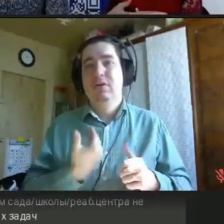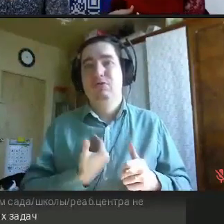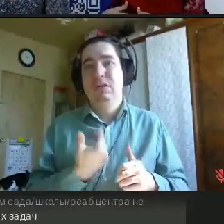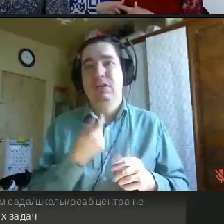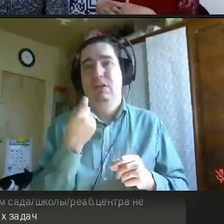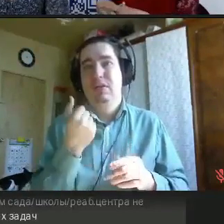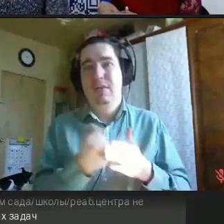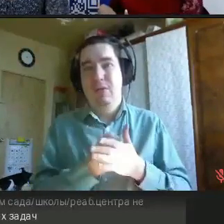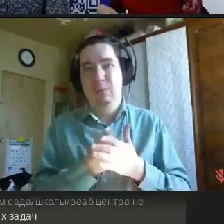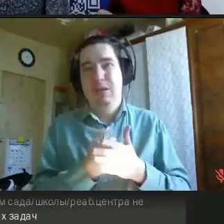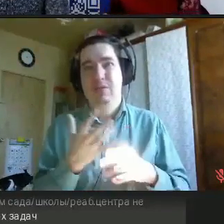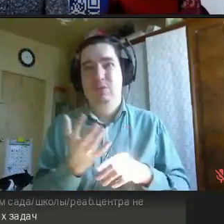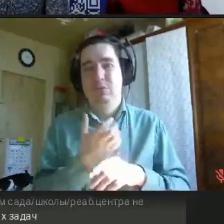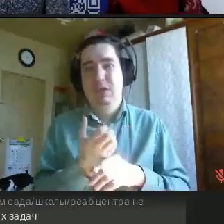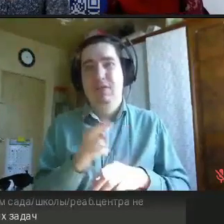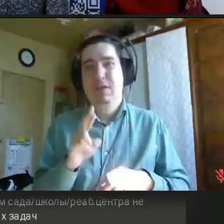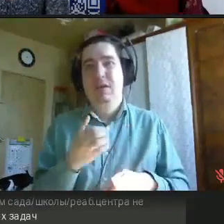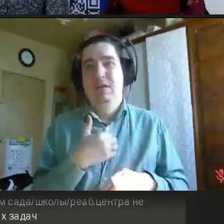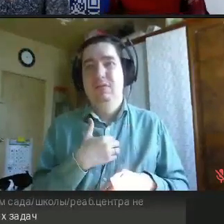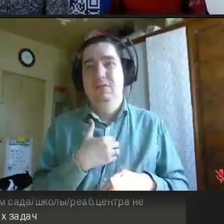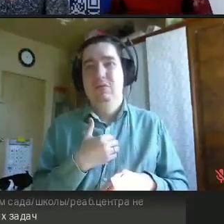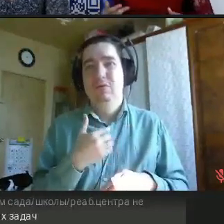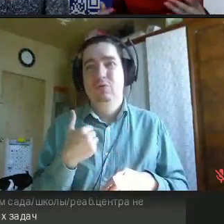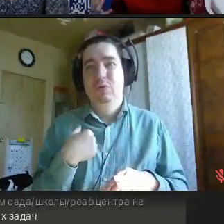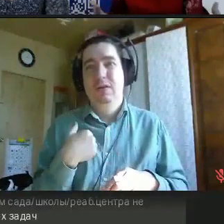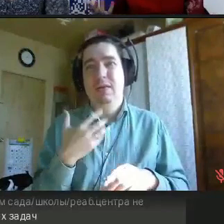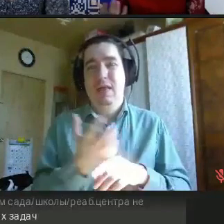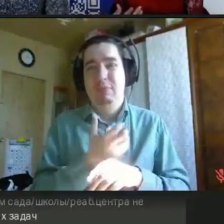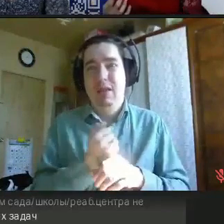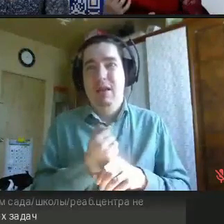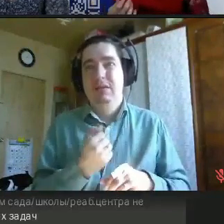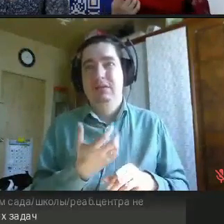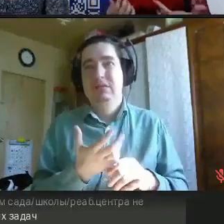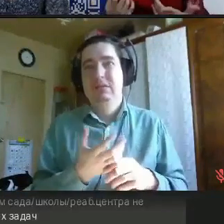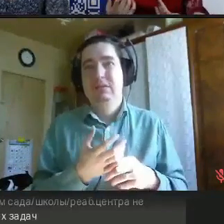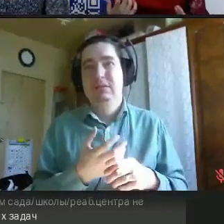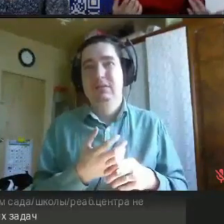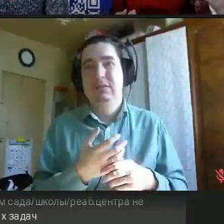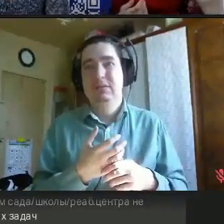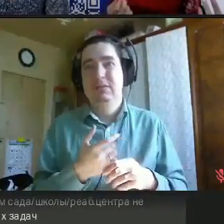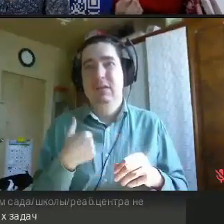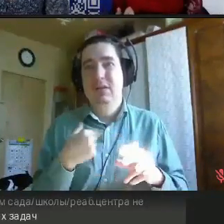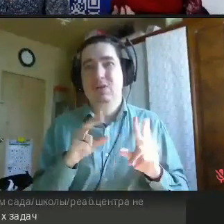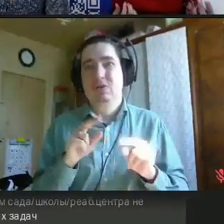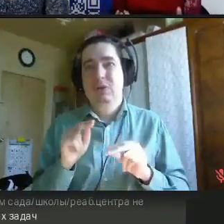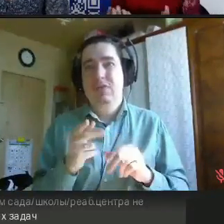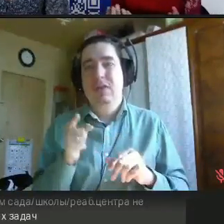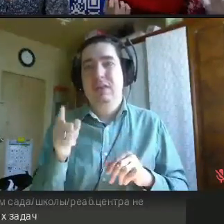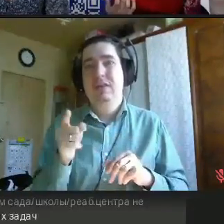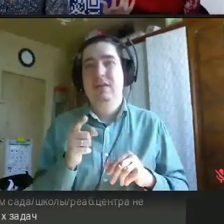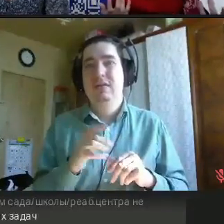процесс, мама, я хочу, мне надо, а не дозвониться. То есть клинику